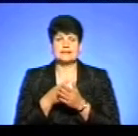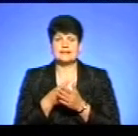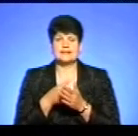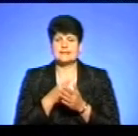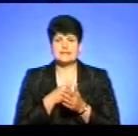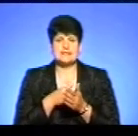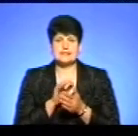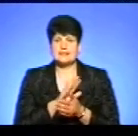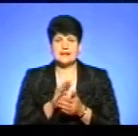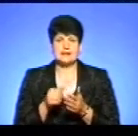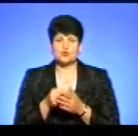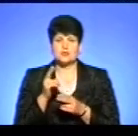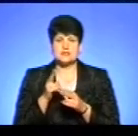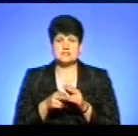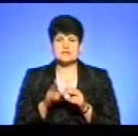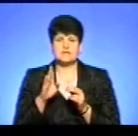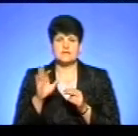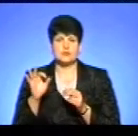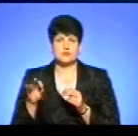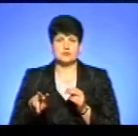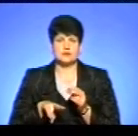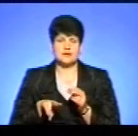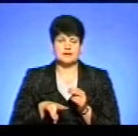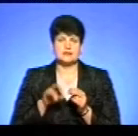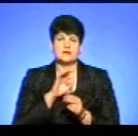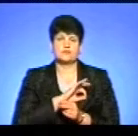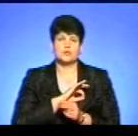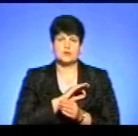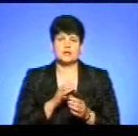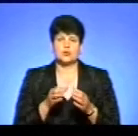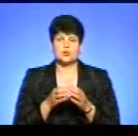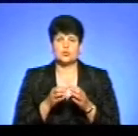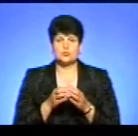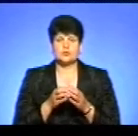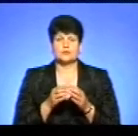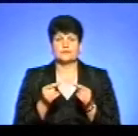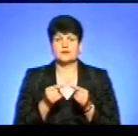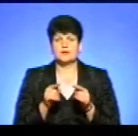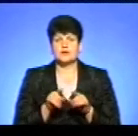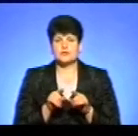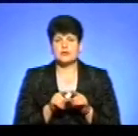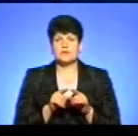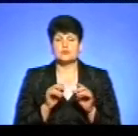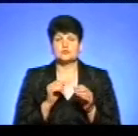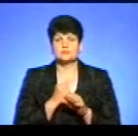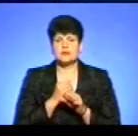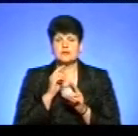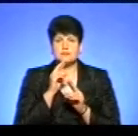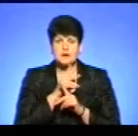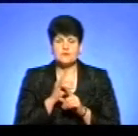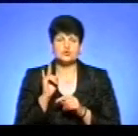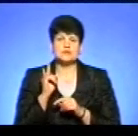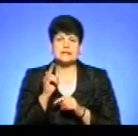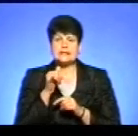і виконуючі обов'язки, і вихователь групи, однозначно, що вона поступила неправильно, тому що